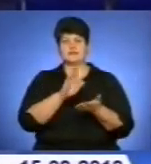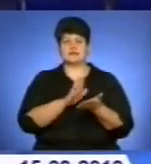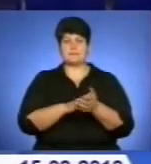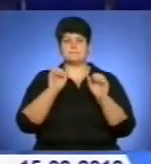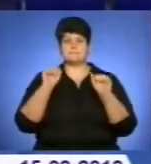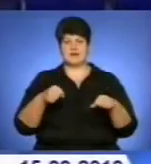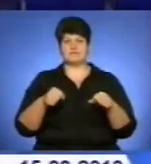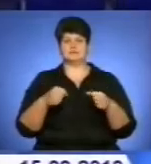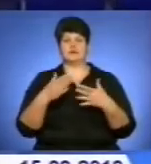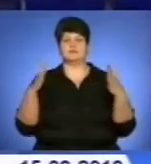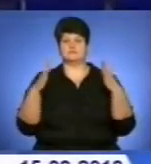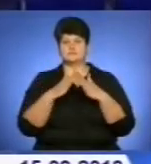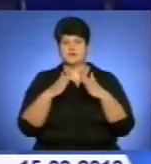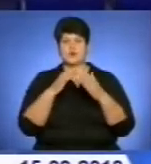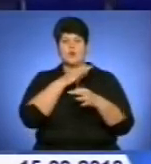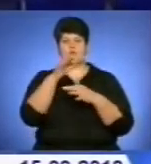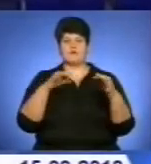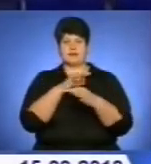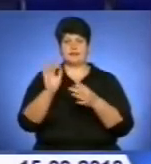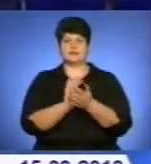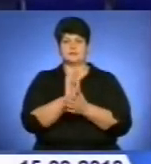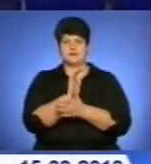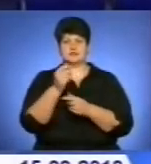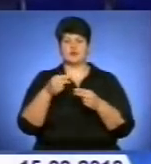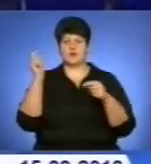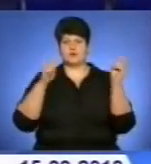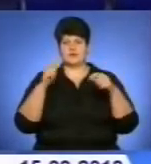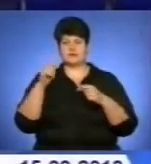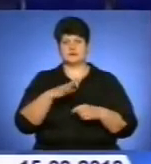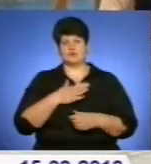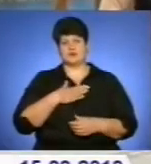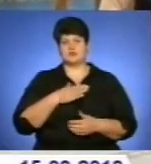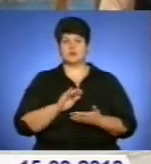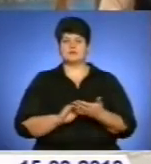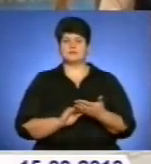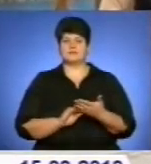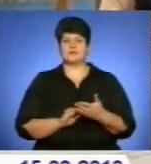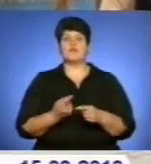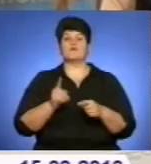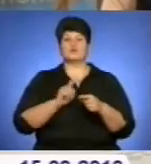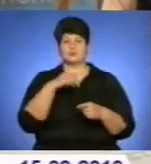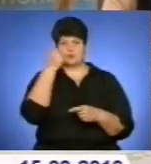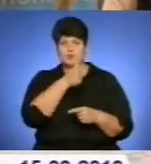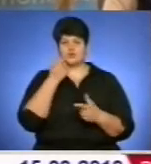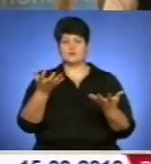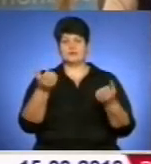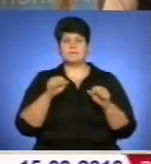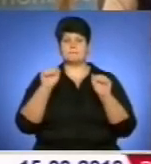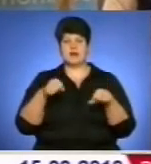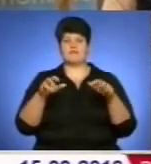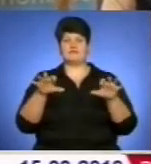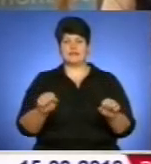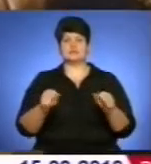З 2013 року змінено порядок набуття прав на земельну ділянку. Фахівці запевняють, тепер ця процедура простіша та